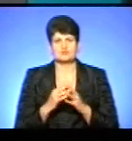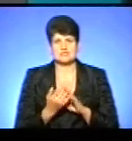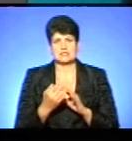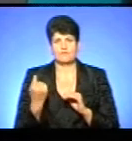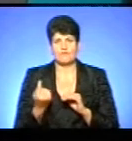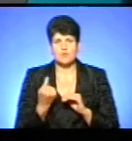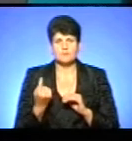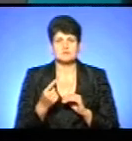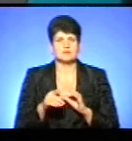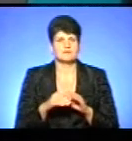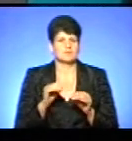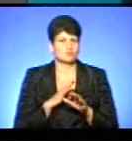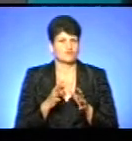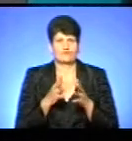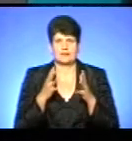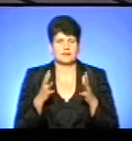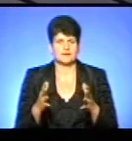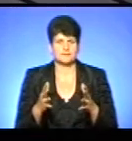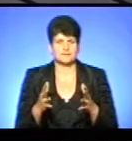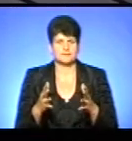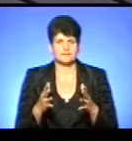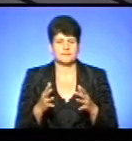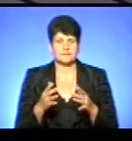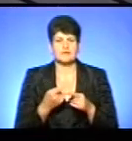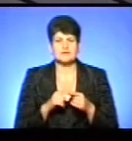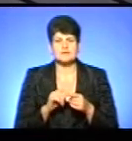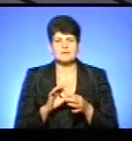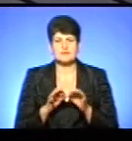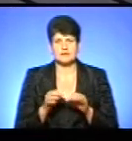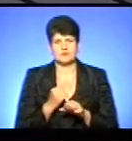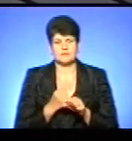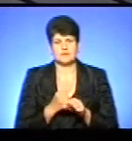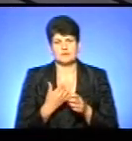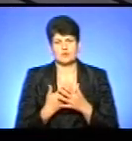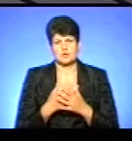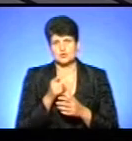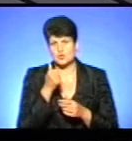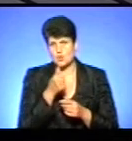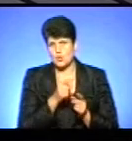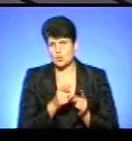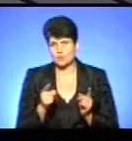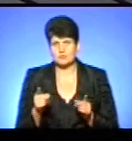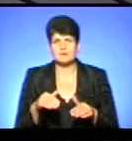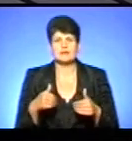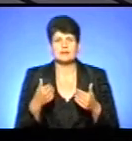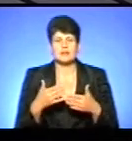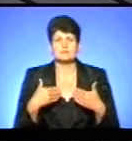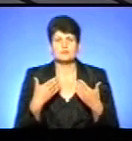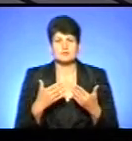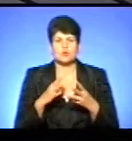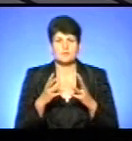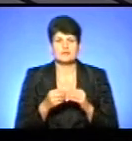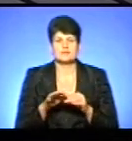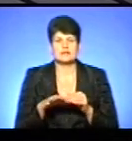і вибір, напевно, був широкий, ні? Ну, досить, ми детально працювали на протісті майже року. Тобто, ми надали пропозиції об'єднаним